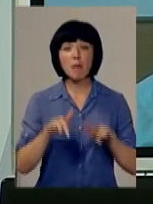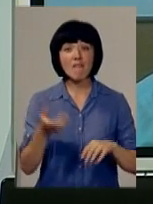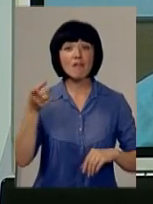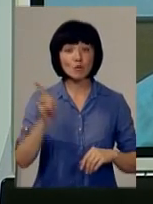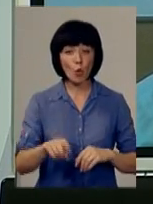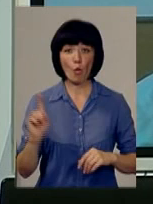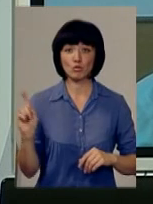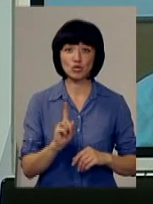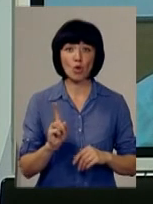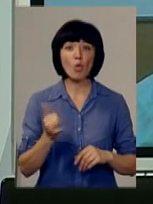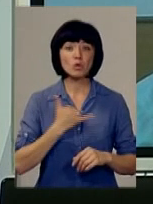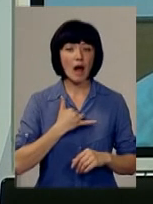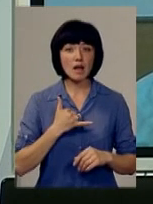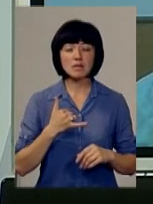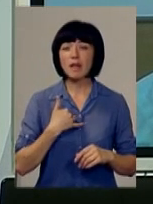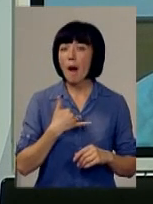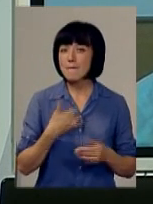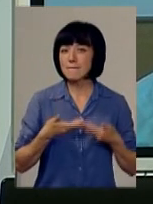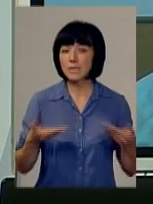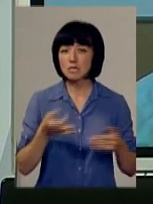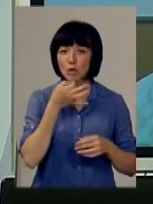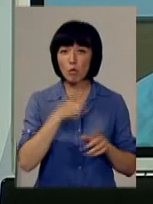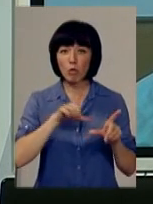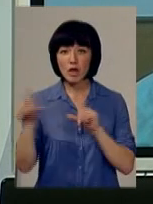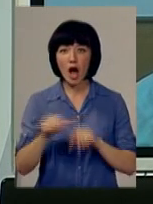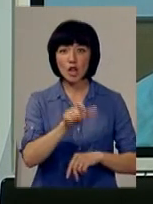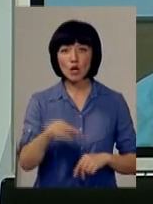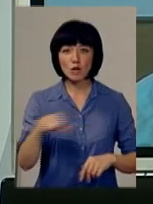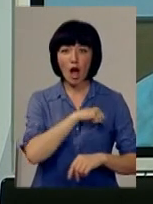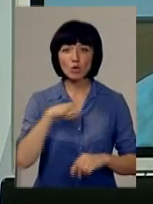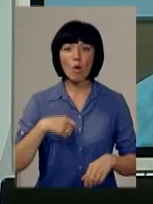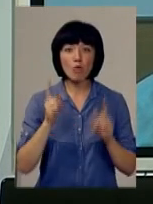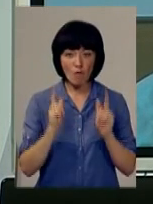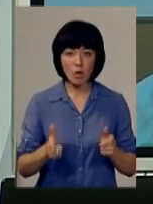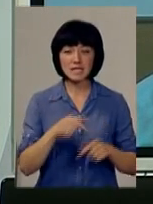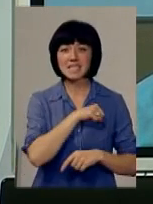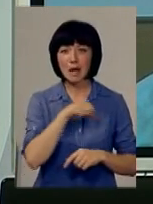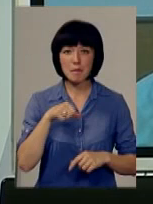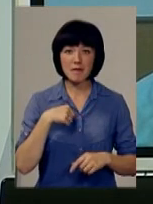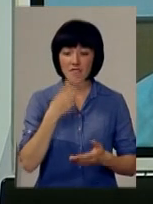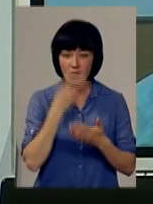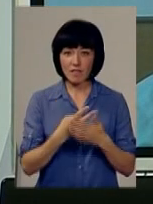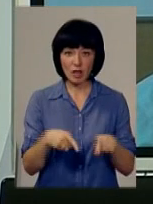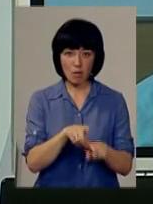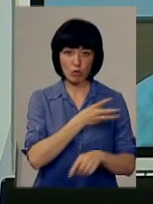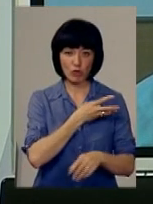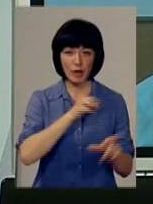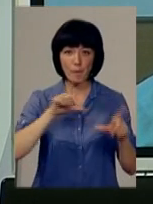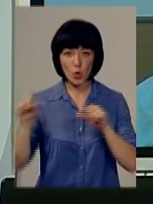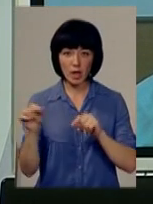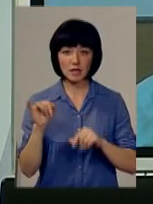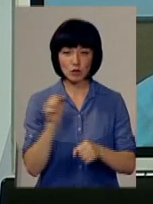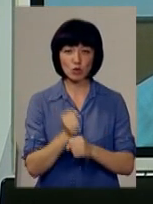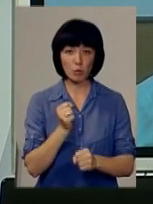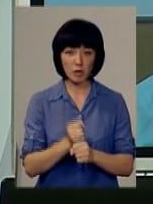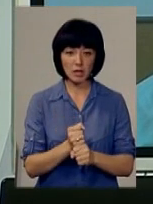в тому, що нас дуже сподобало, що саме туди поїхали люди-добровольці, тобто, які самі виявили те бажання поїхати туди